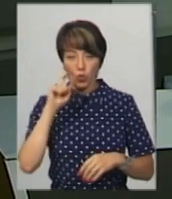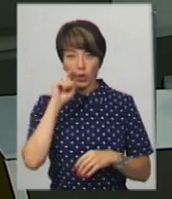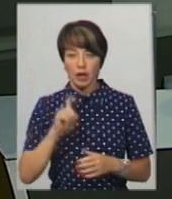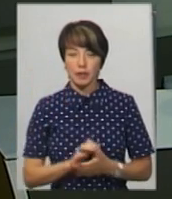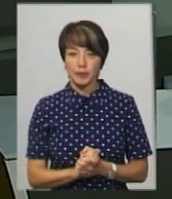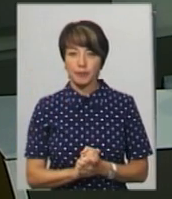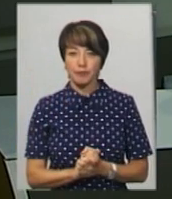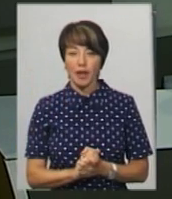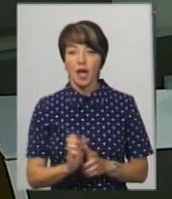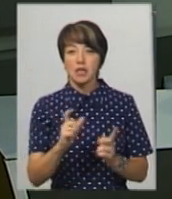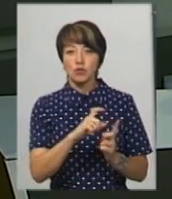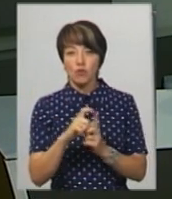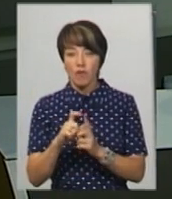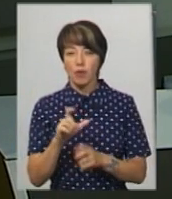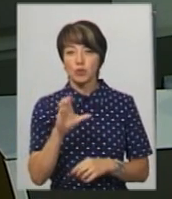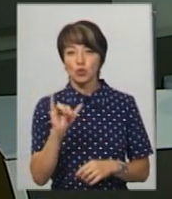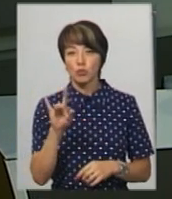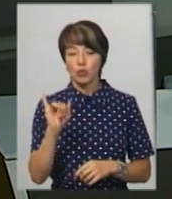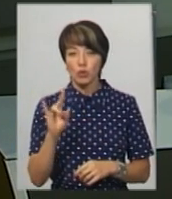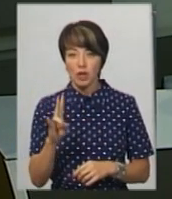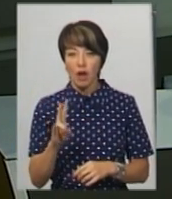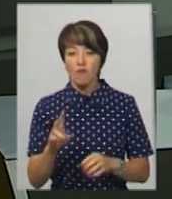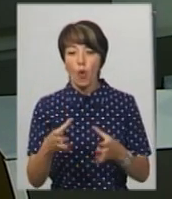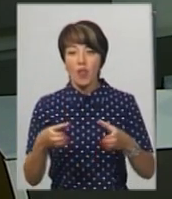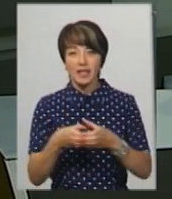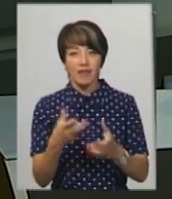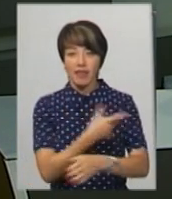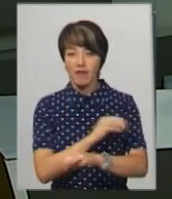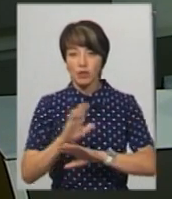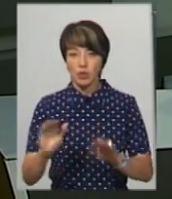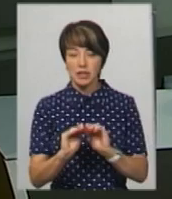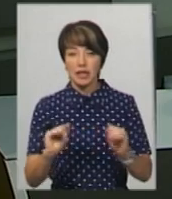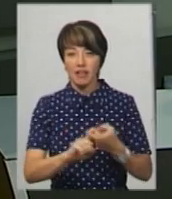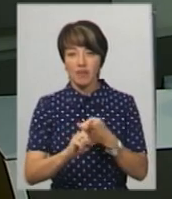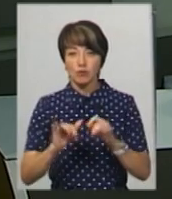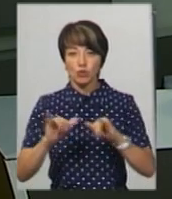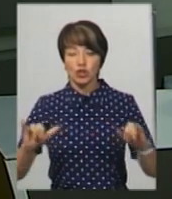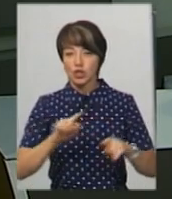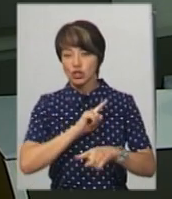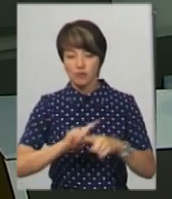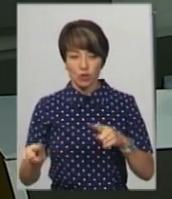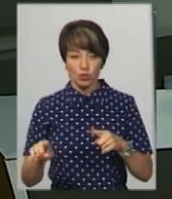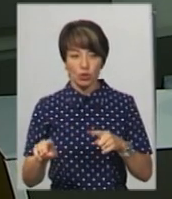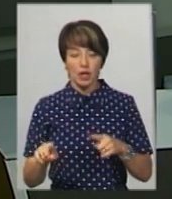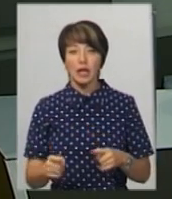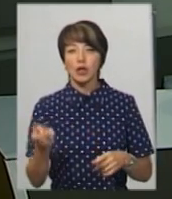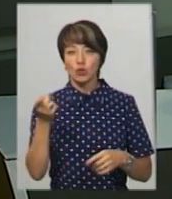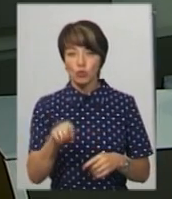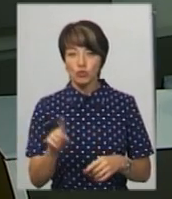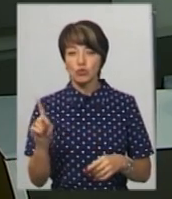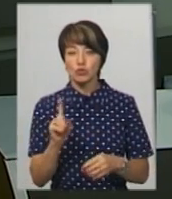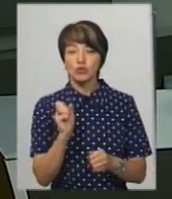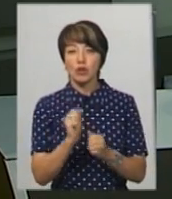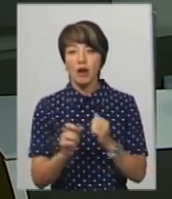Гриневич. За словами Уляни Супрун, в колективі невакцинованих дітей інфекція поширюється дуже швидко. І саме тому, що